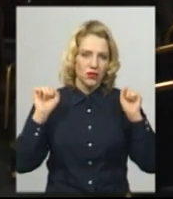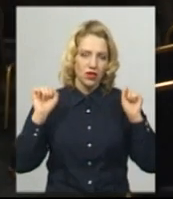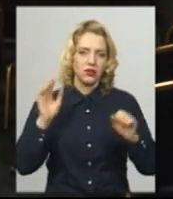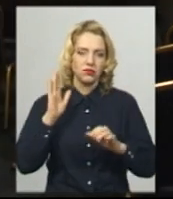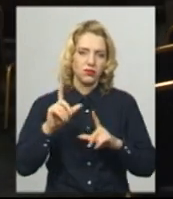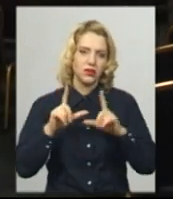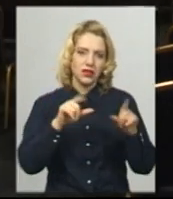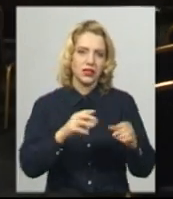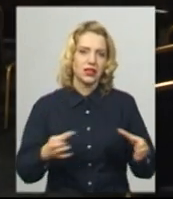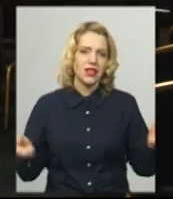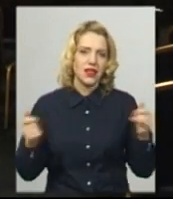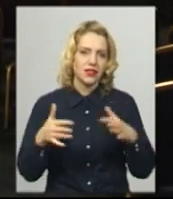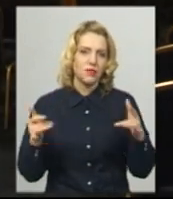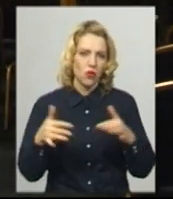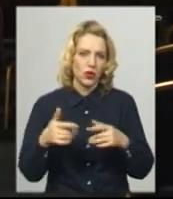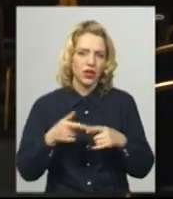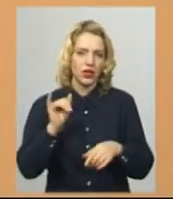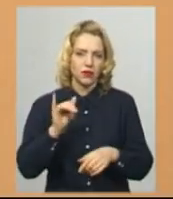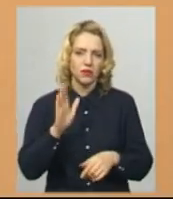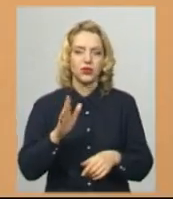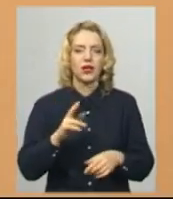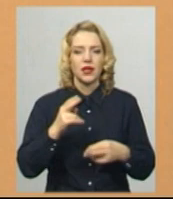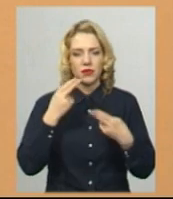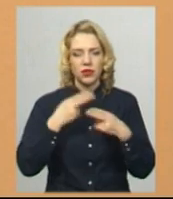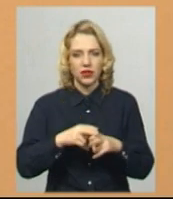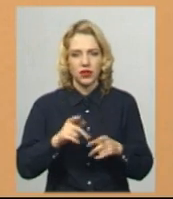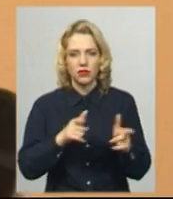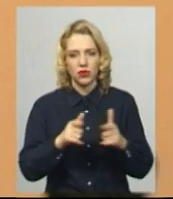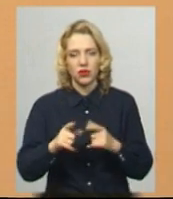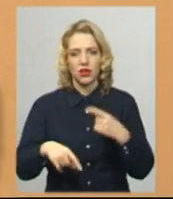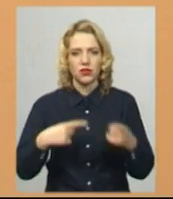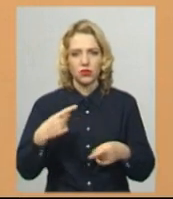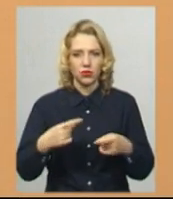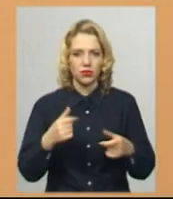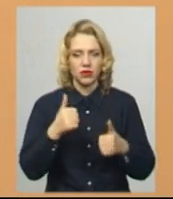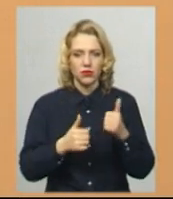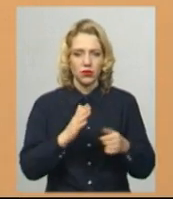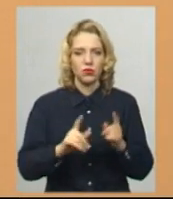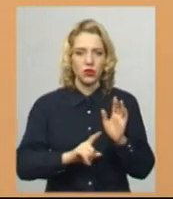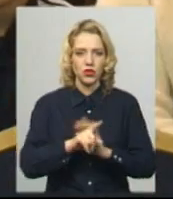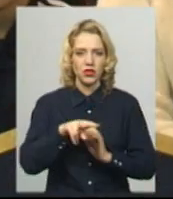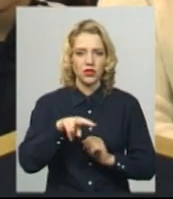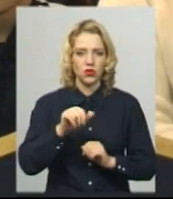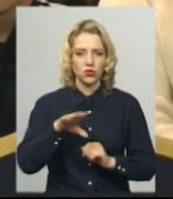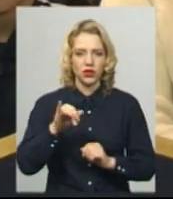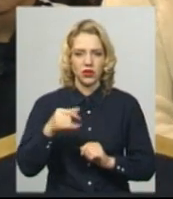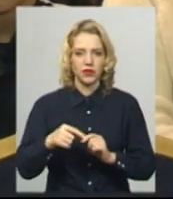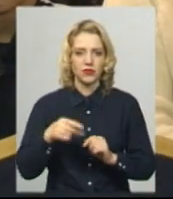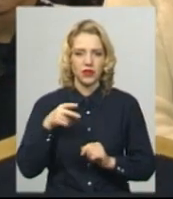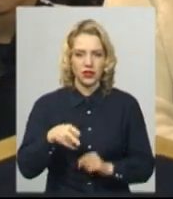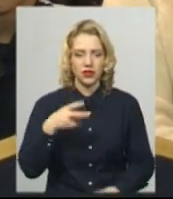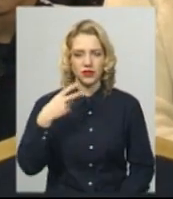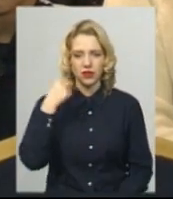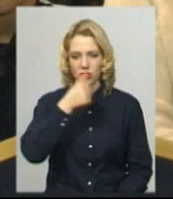Далі буде тактико-технічна підготовка. Наступний змагальний сезон розпочнеться з початку лютого 2020 року. Харе президент